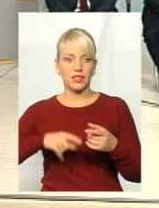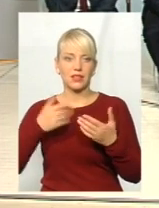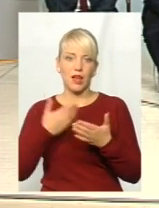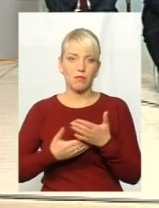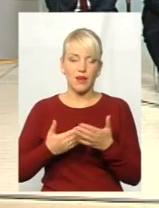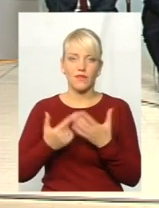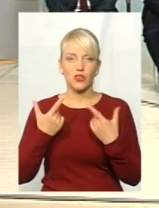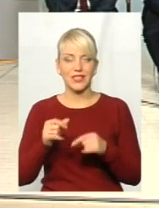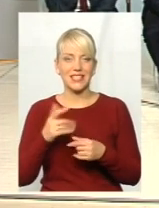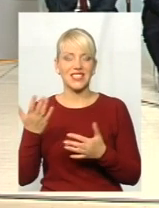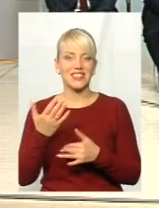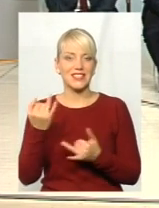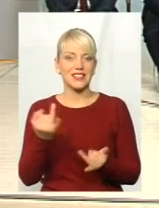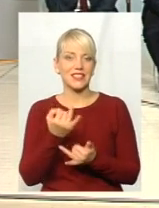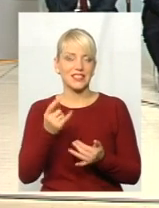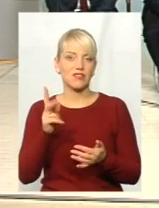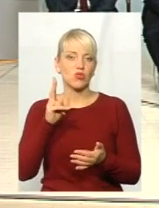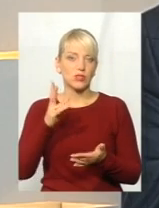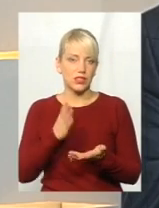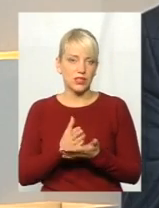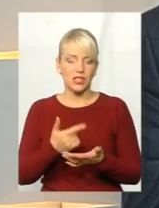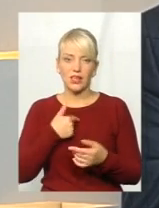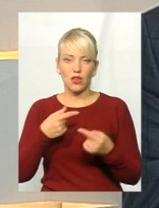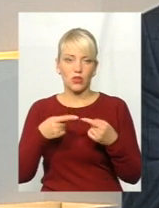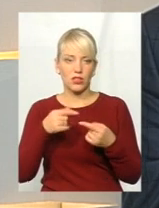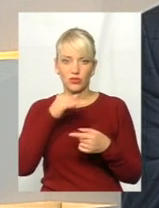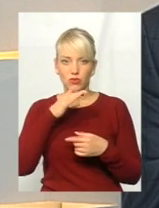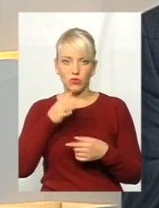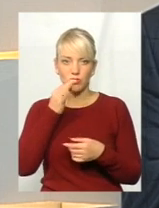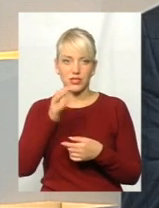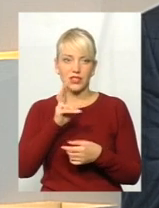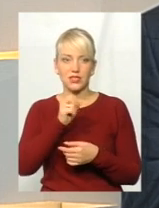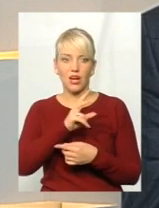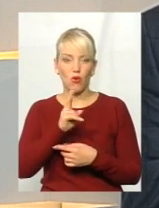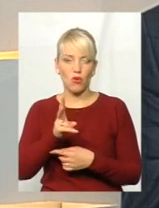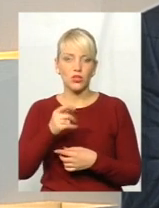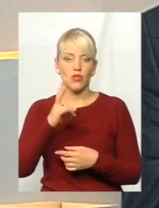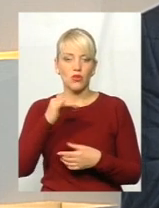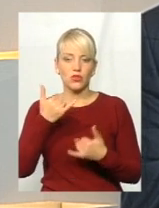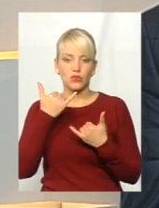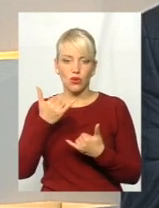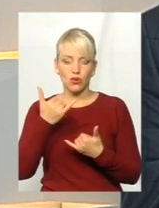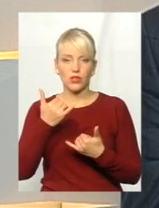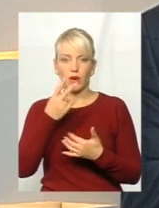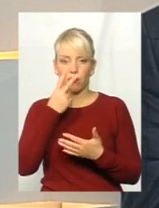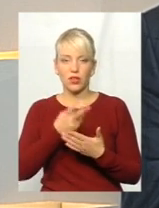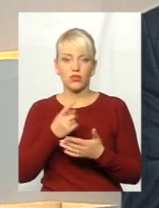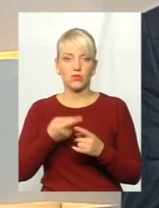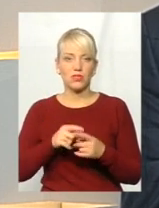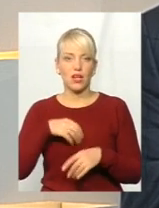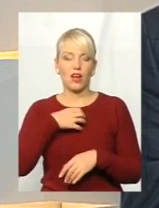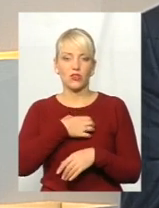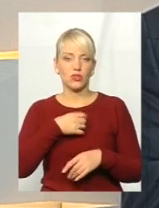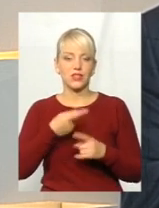якесь чиєсь заінтересованість є. Я не можу говорити конкретно за когось, але ми сьогодні бачимо, що це актуально. Це для того, щоб